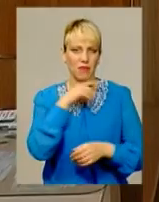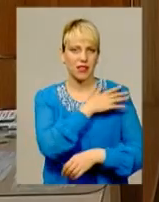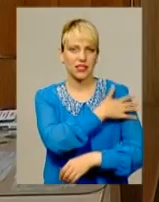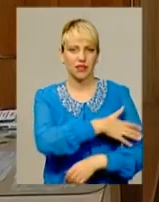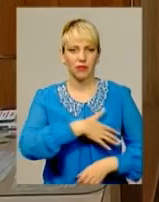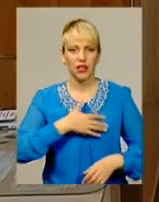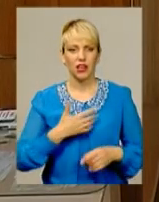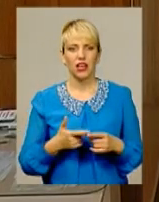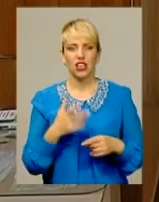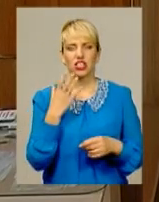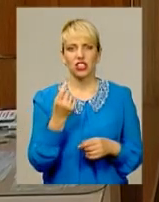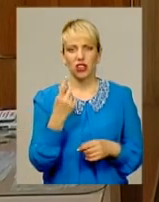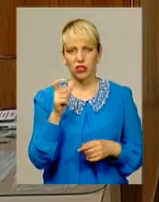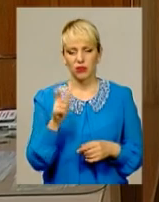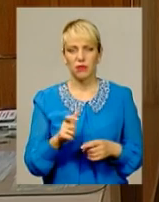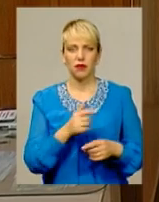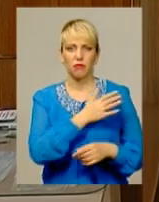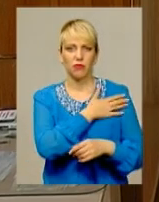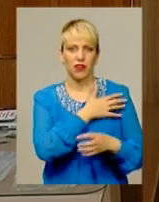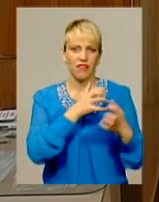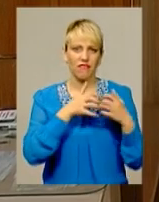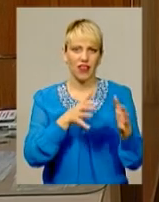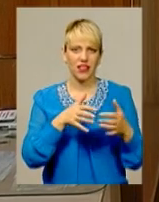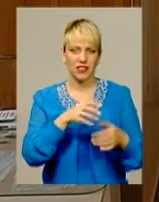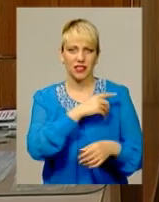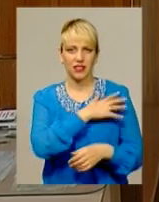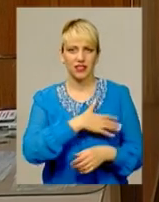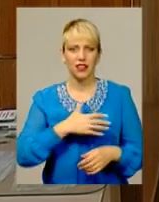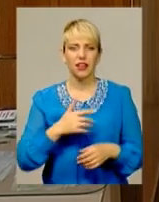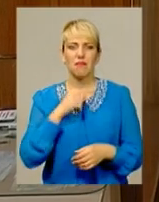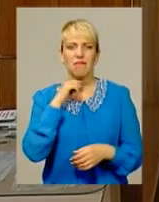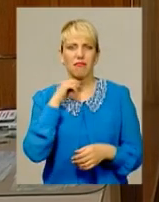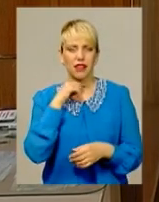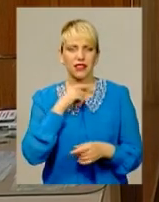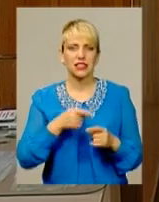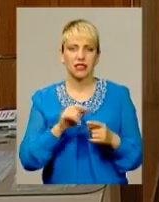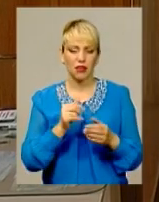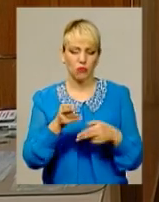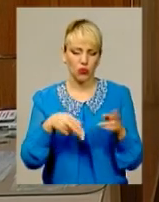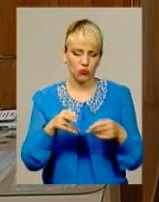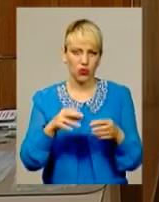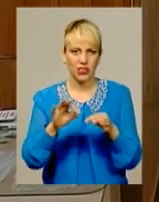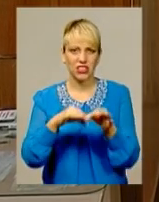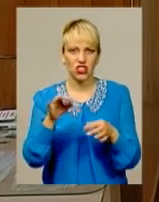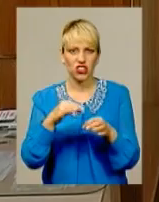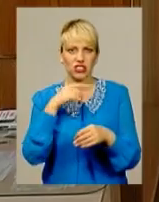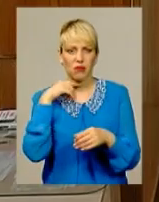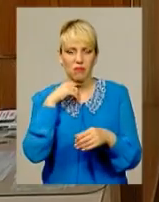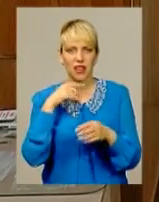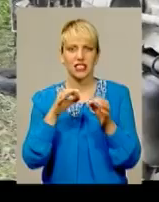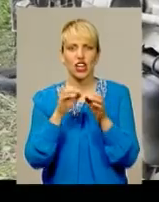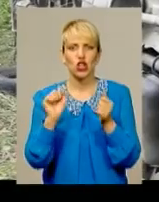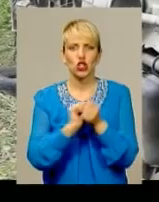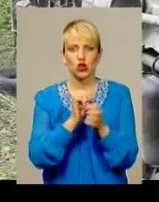рваними ранами лівого перед пліччя з пошкодженням, м'язевих пучків, теж прооперовано, ушито м'язи, нерви, сухожилки, все